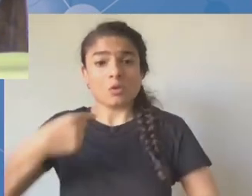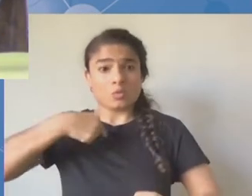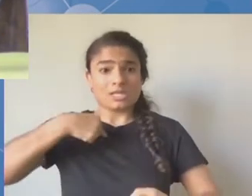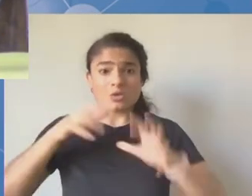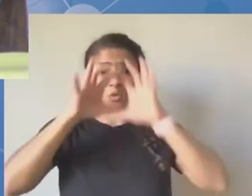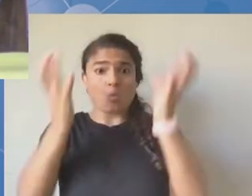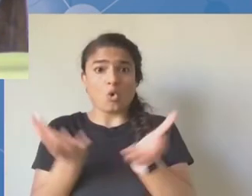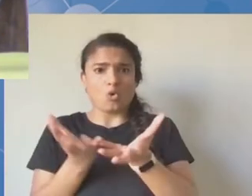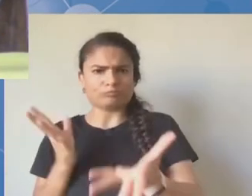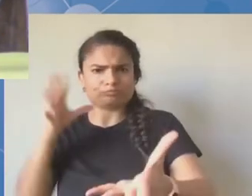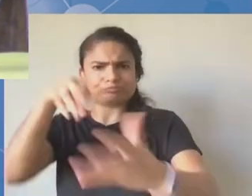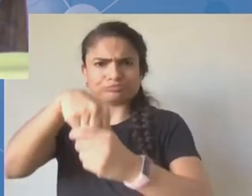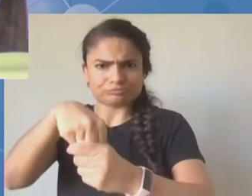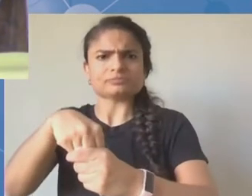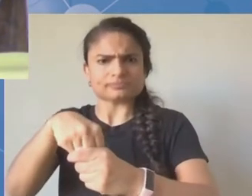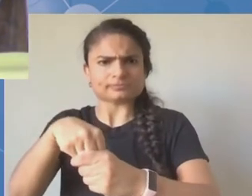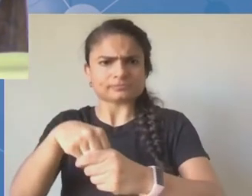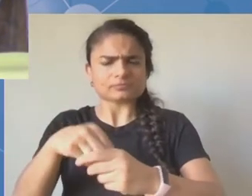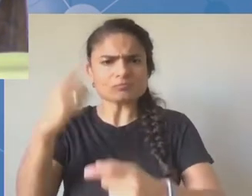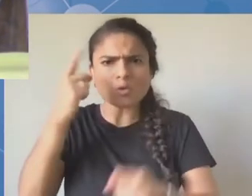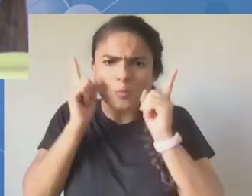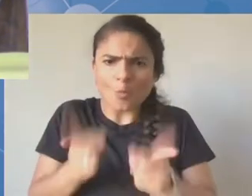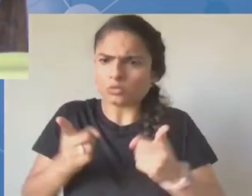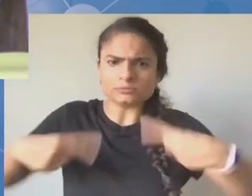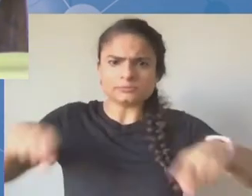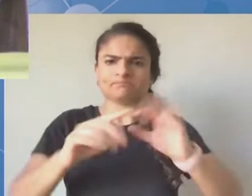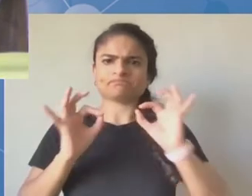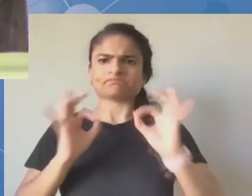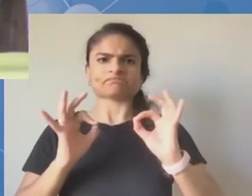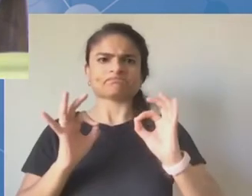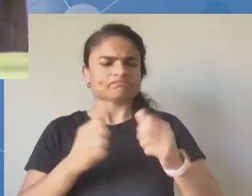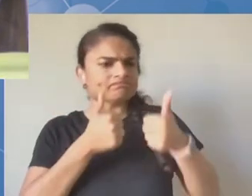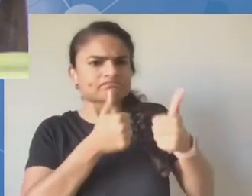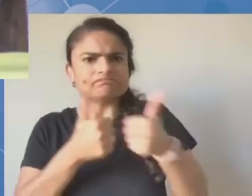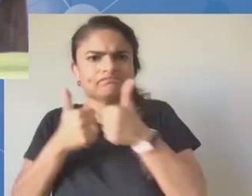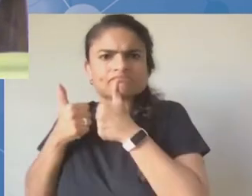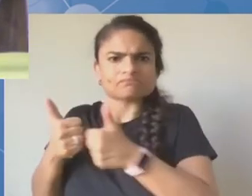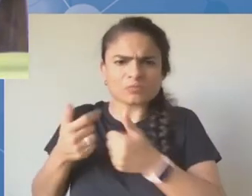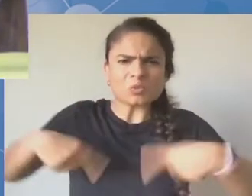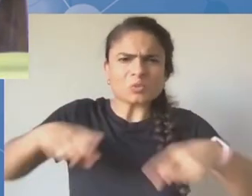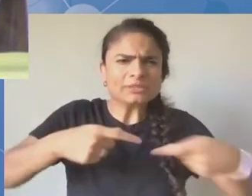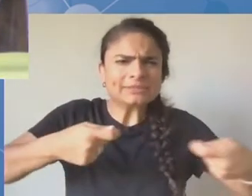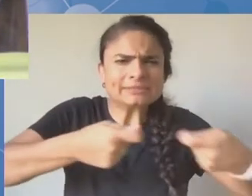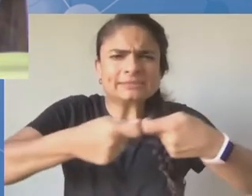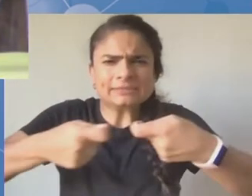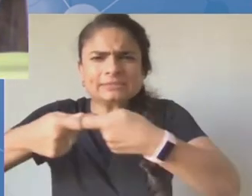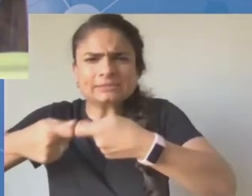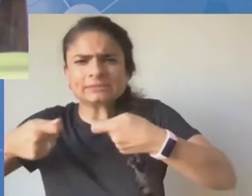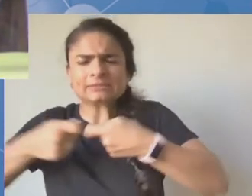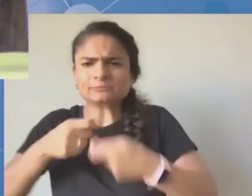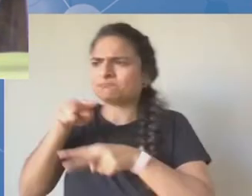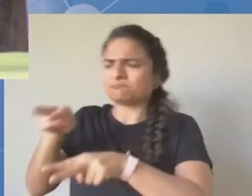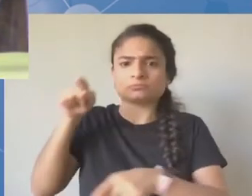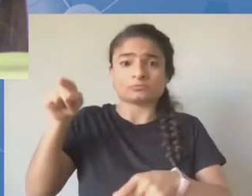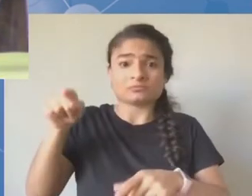interesariuszom bez względu na wiek, zajęcie czy rodzaj pracy, a także zainteresowanie. Trzeba